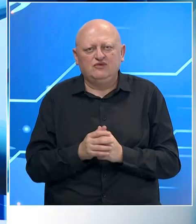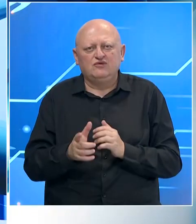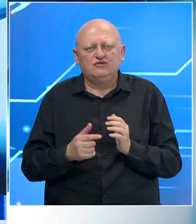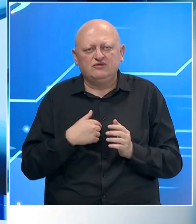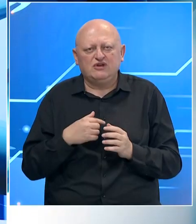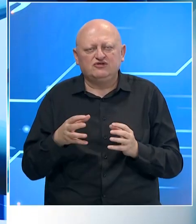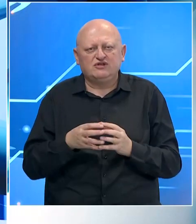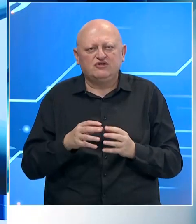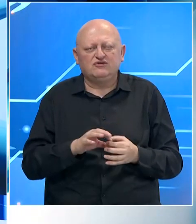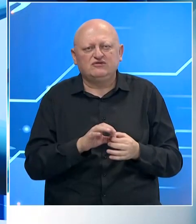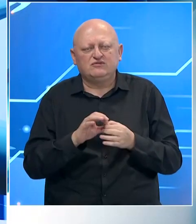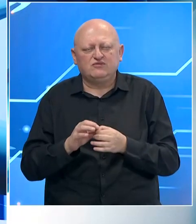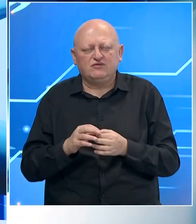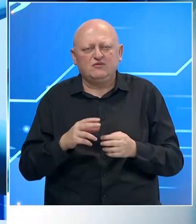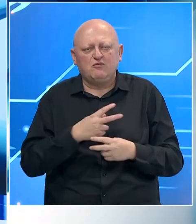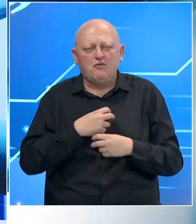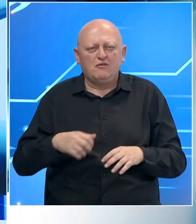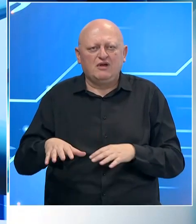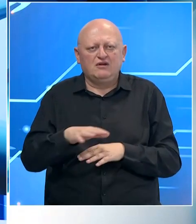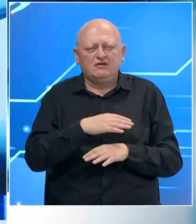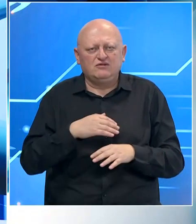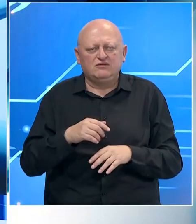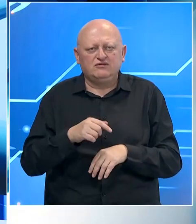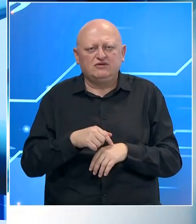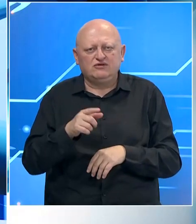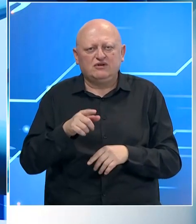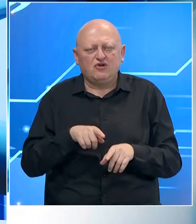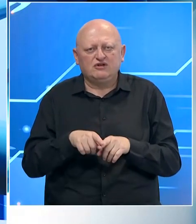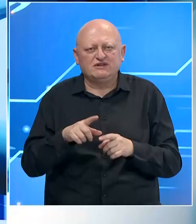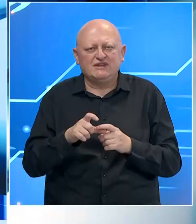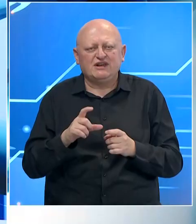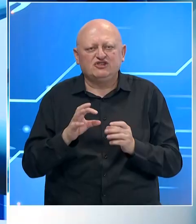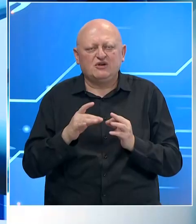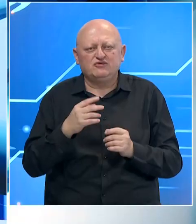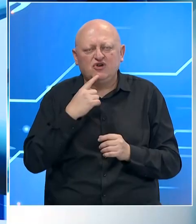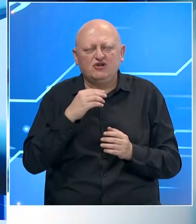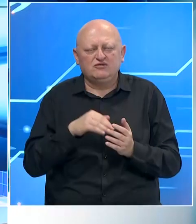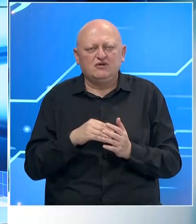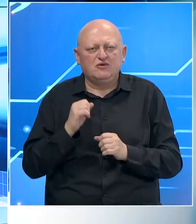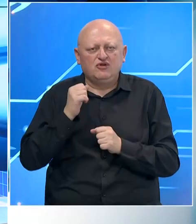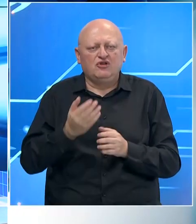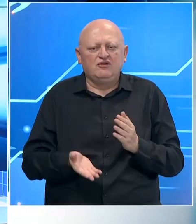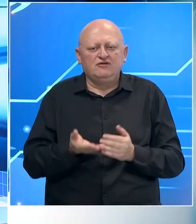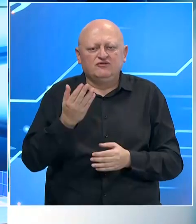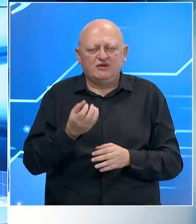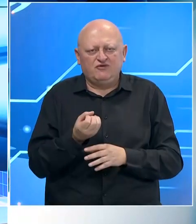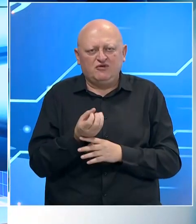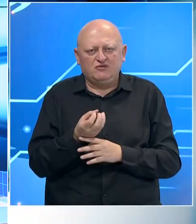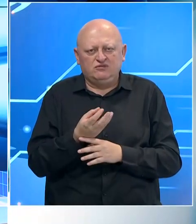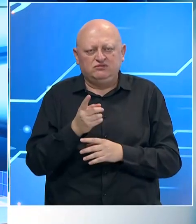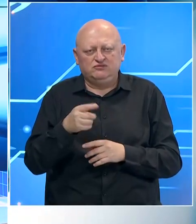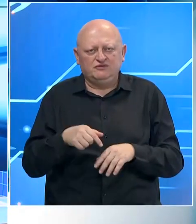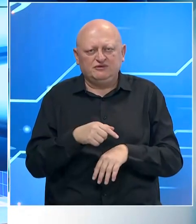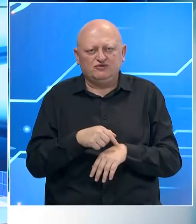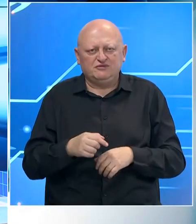Naše ekipe konstantno su na poplovljenim terenima. Trenutno je dole kolegica Sandra Šabić, koja bi trebala donijeti nešto više informacija o